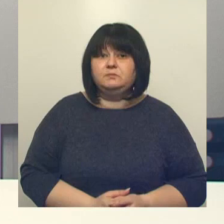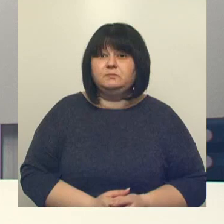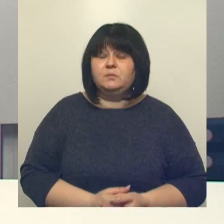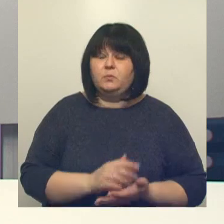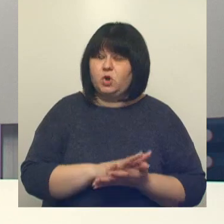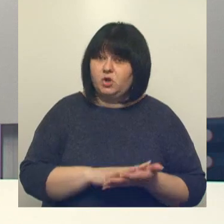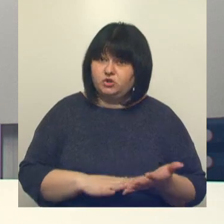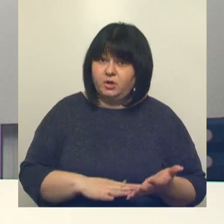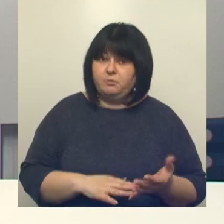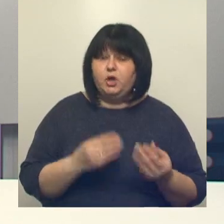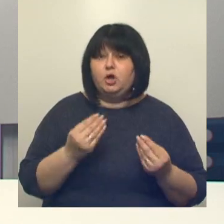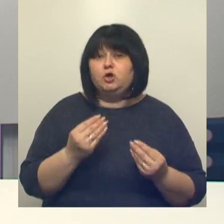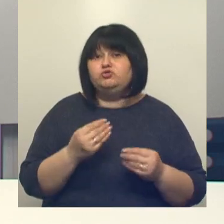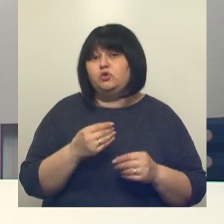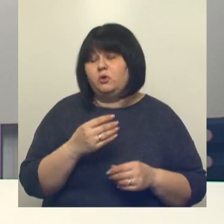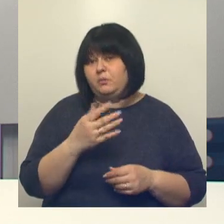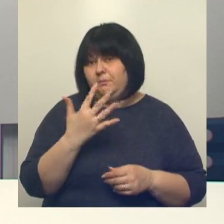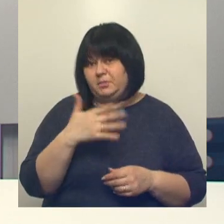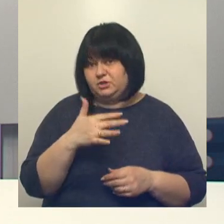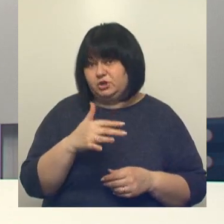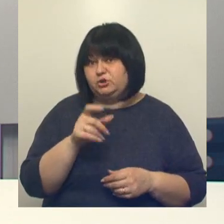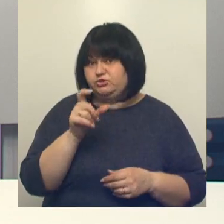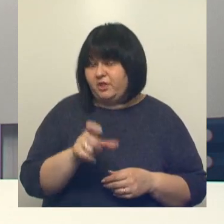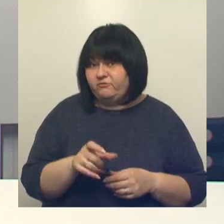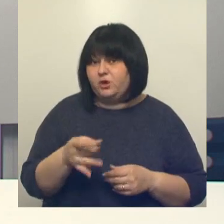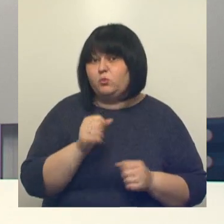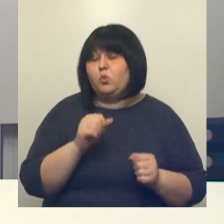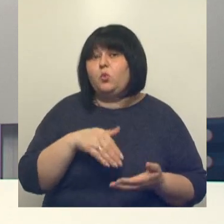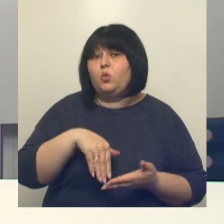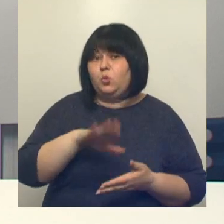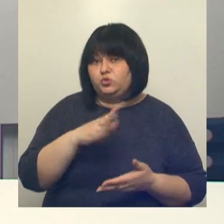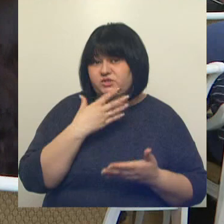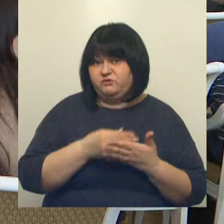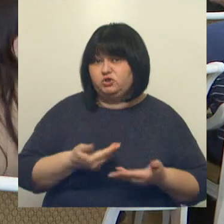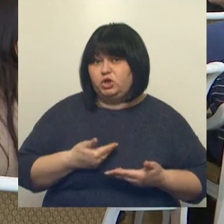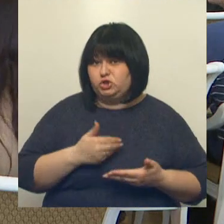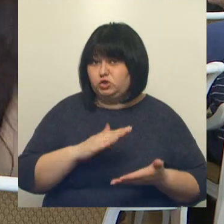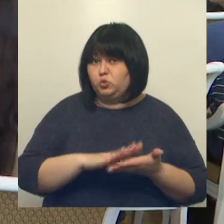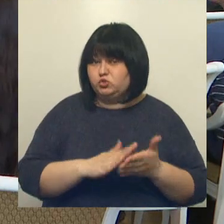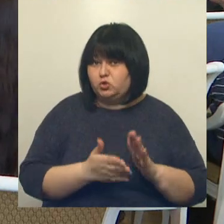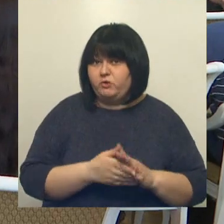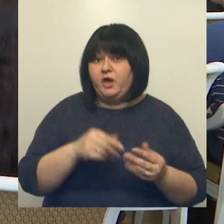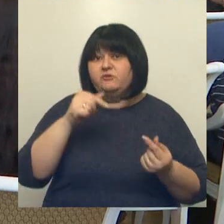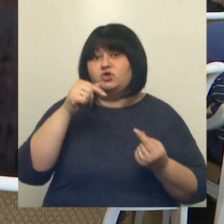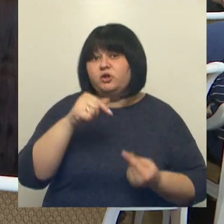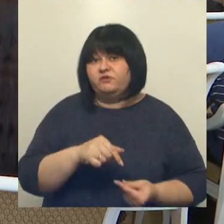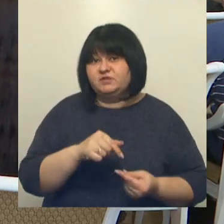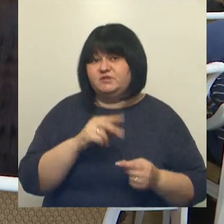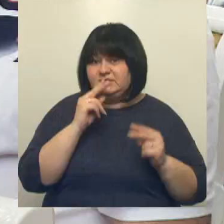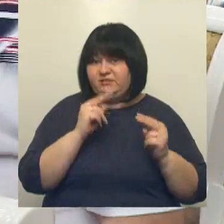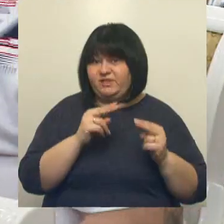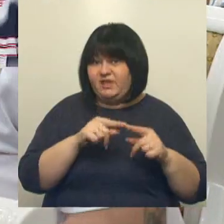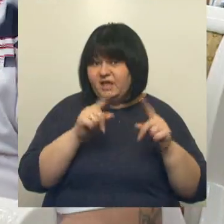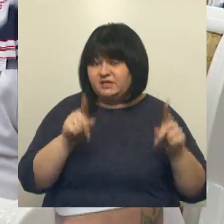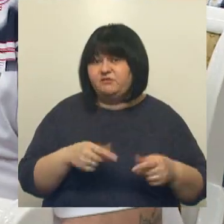Продолжаем. Еще полсотни семей региона смогут улучшить свои жилищные условия. Соответствующие свидетельства